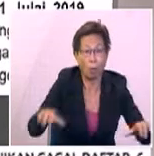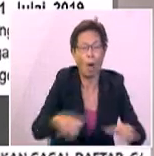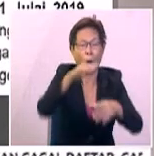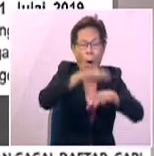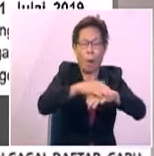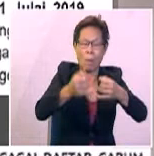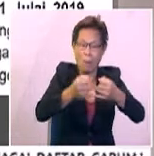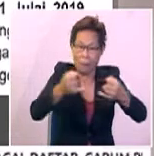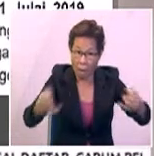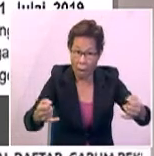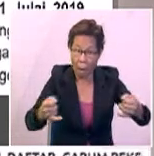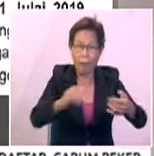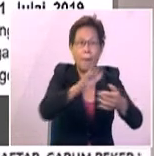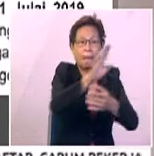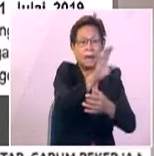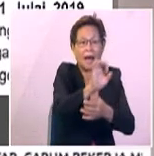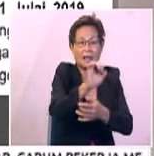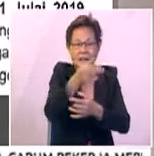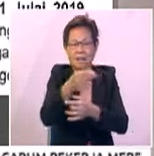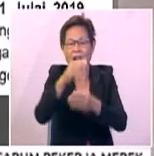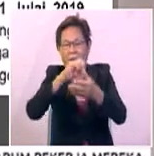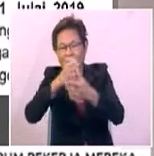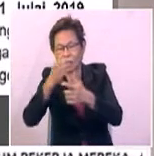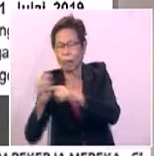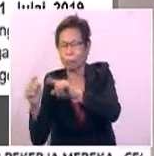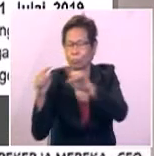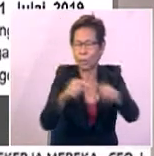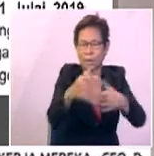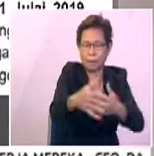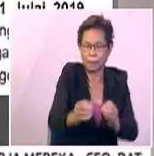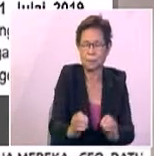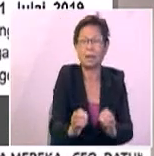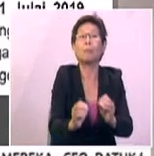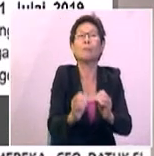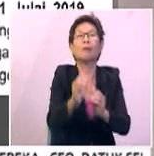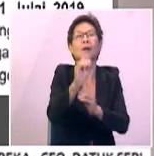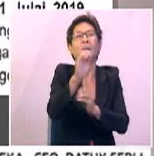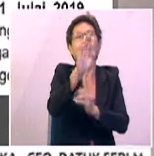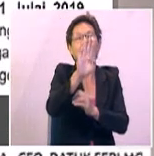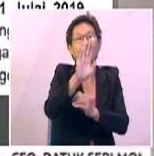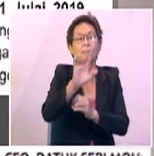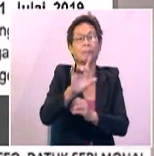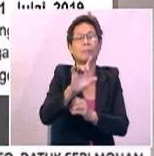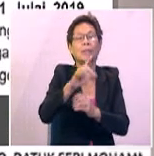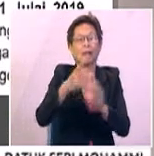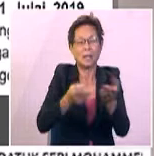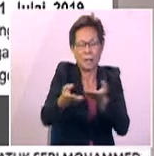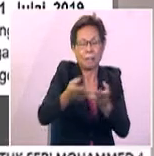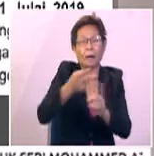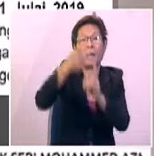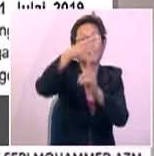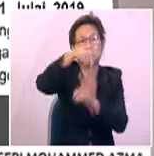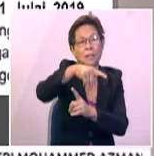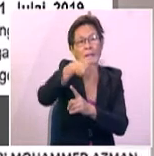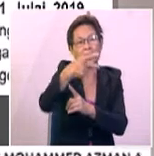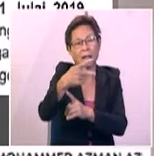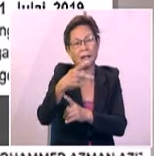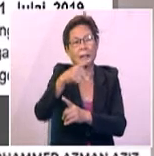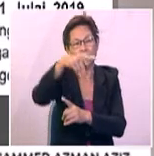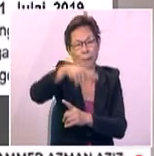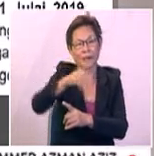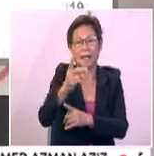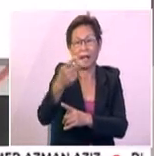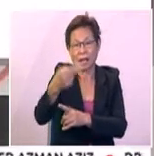dalam talian di portal BSH atau hadir ke mana-mana cawangan atau Pusat Hidmat Hasil PKH dan Pusat